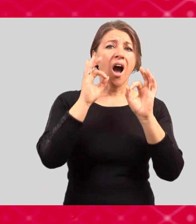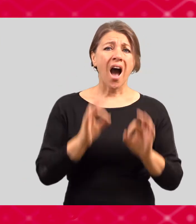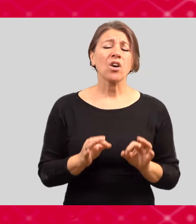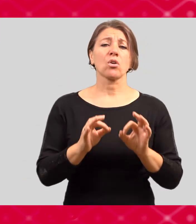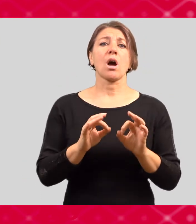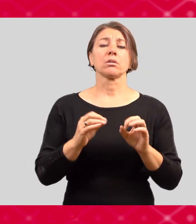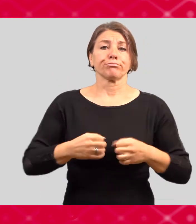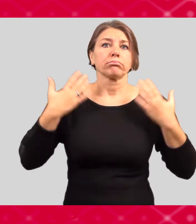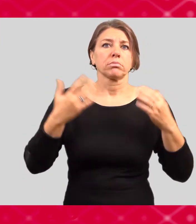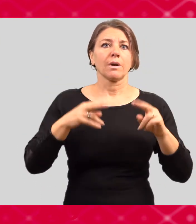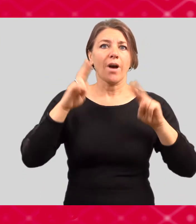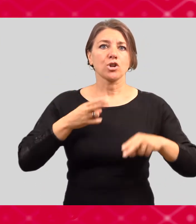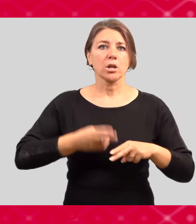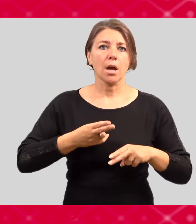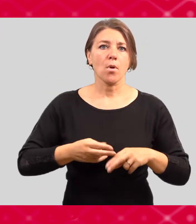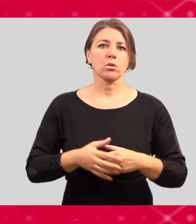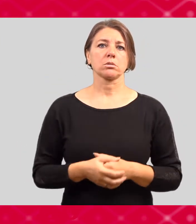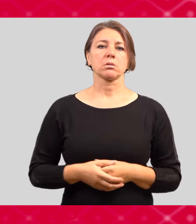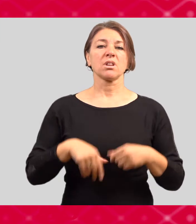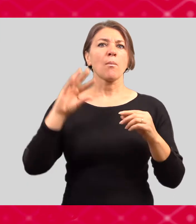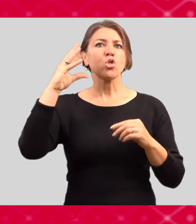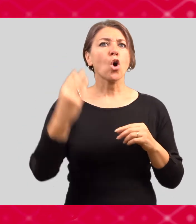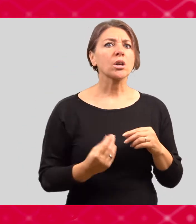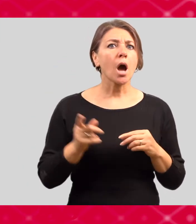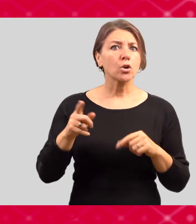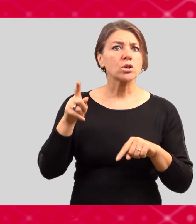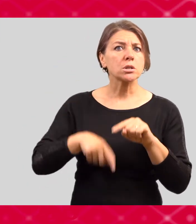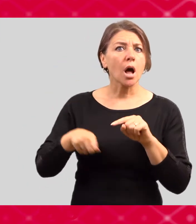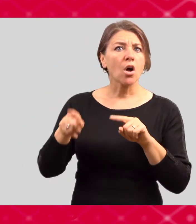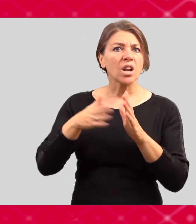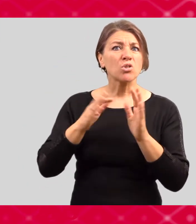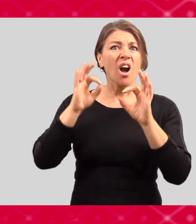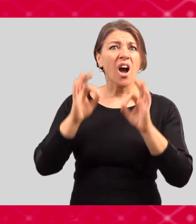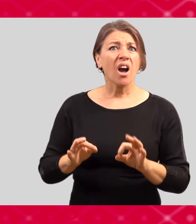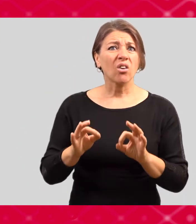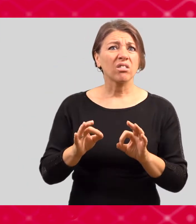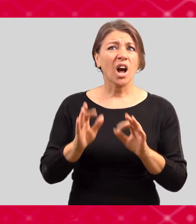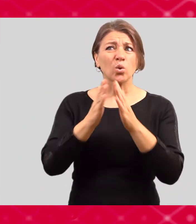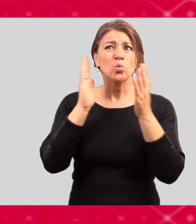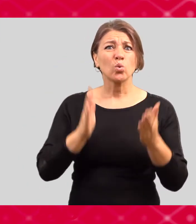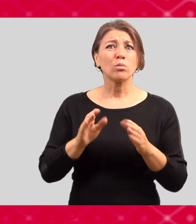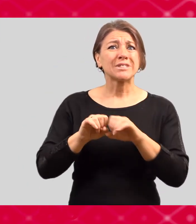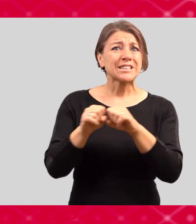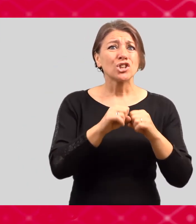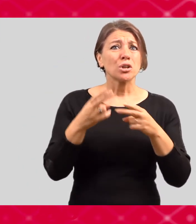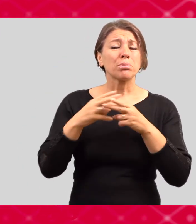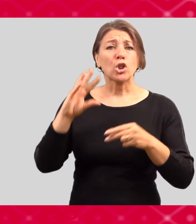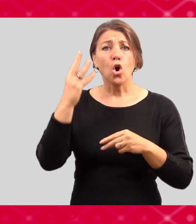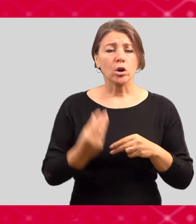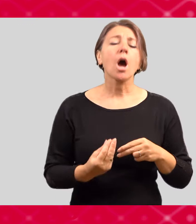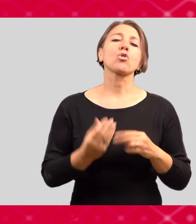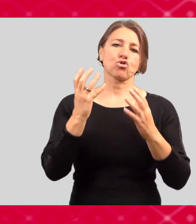případě vážného onemocnění nebo teď bylo tornádo, tak pokud třeba tornádo vám poněčilo dům.